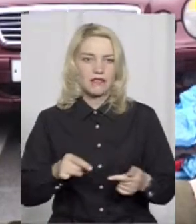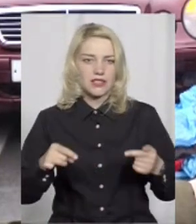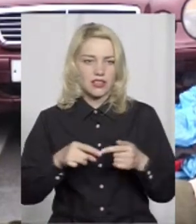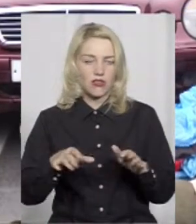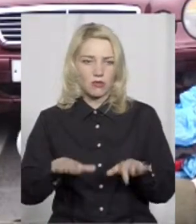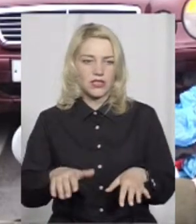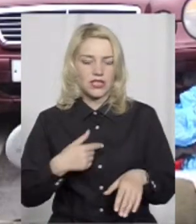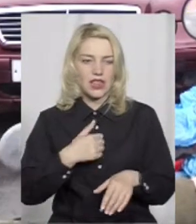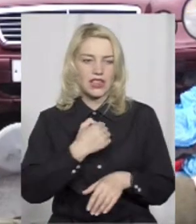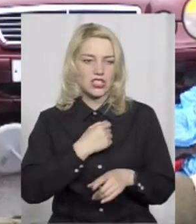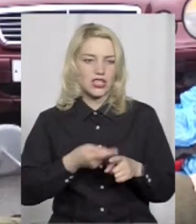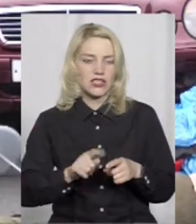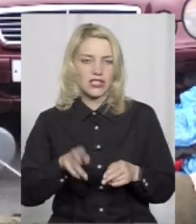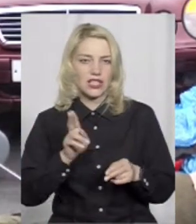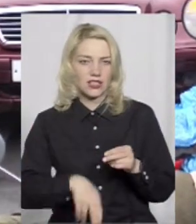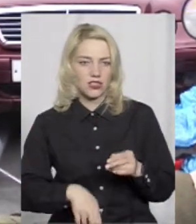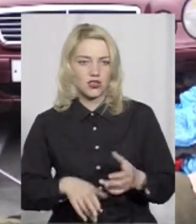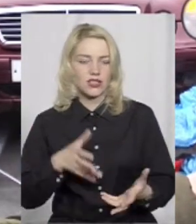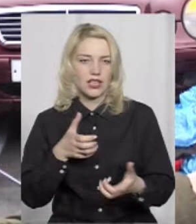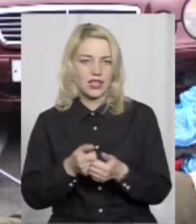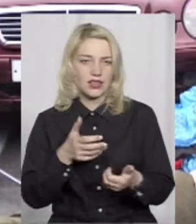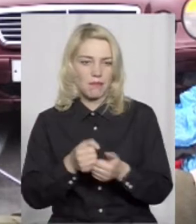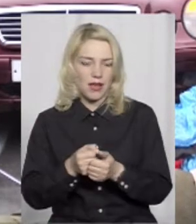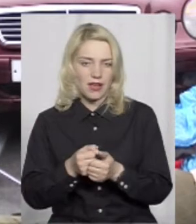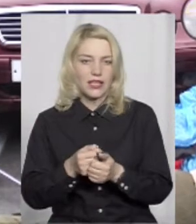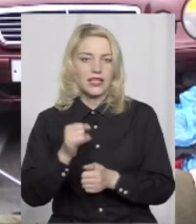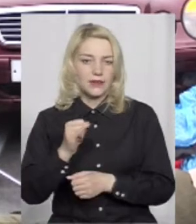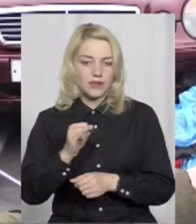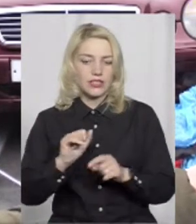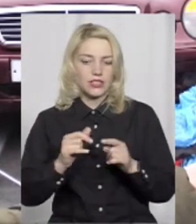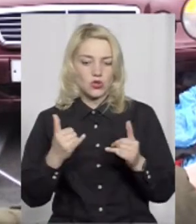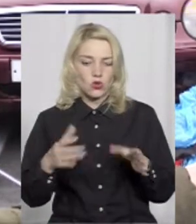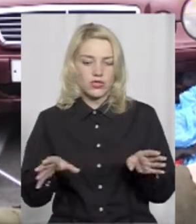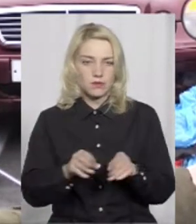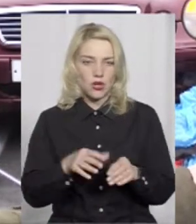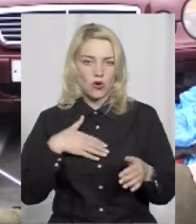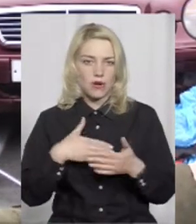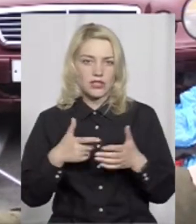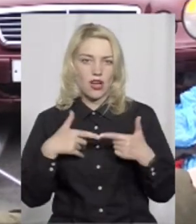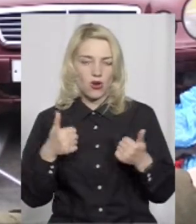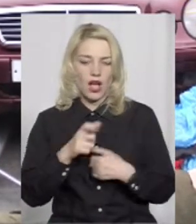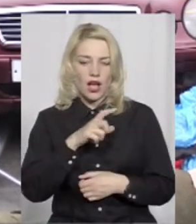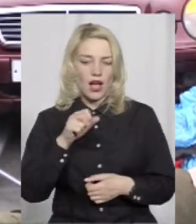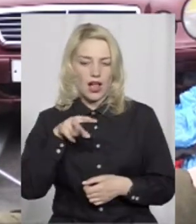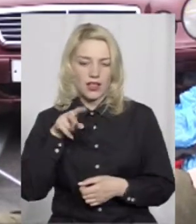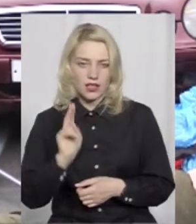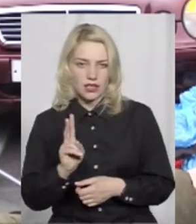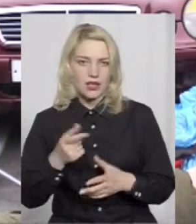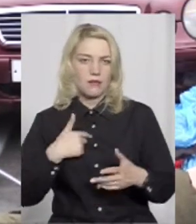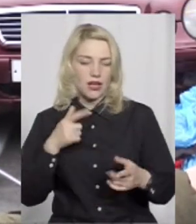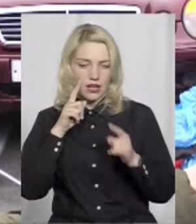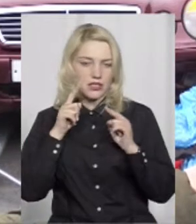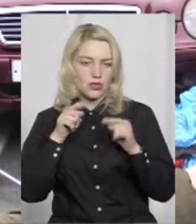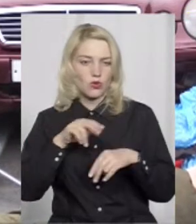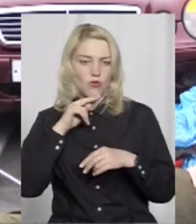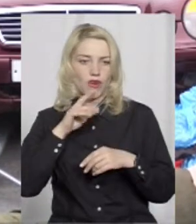превеликий жаль, це дуже часто закінчується дорожньо-транспортними пригодами. І сьогодні спільно з громадською організацією «Халк» ми акцентуємо увагу